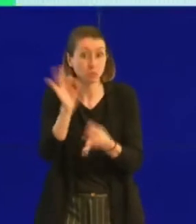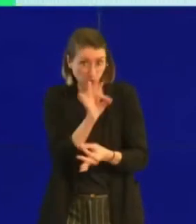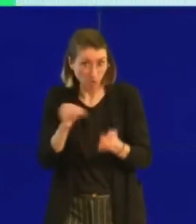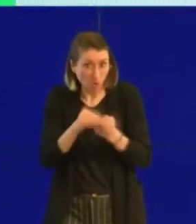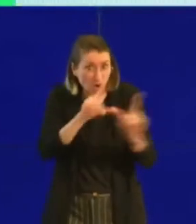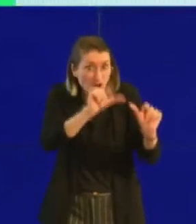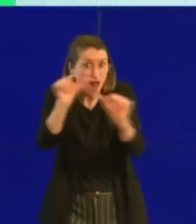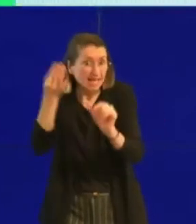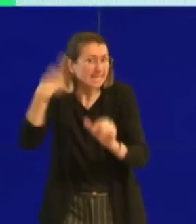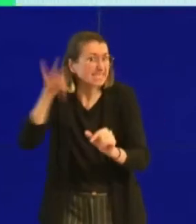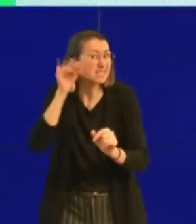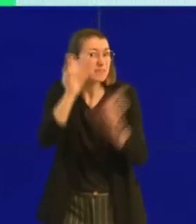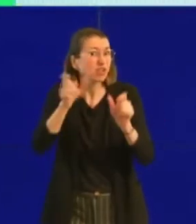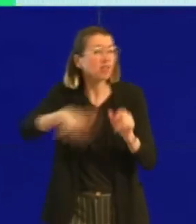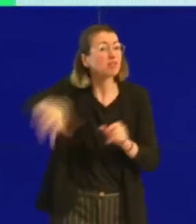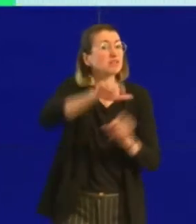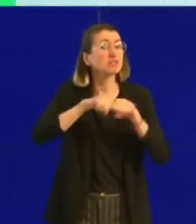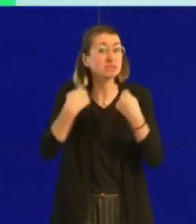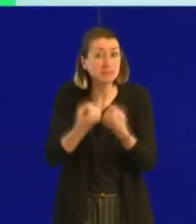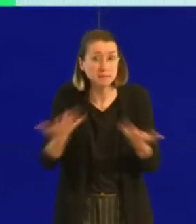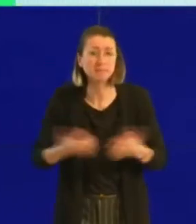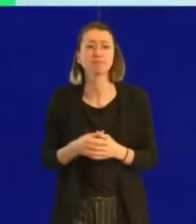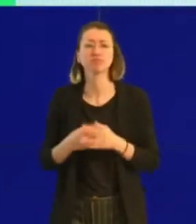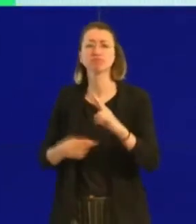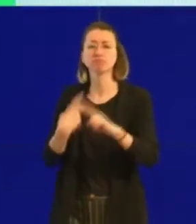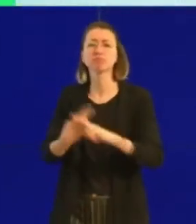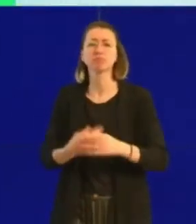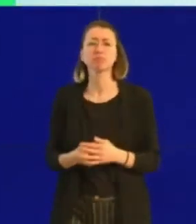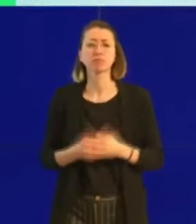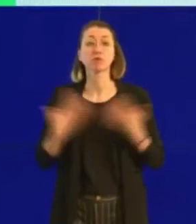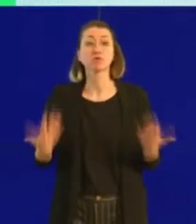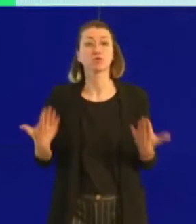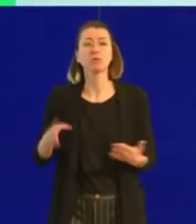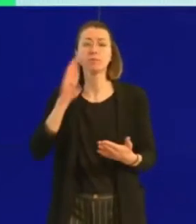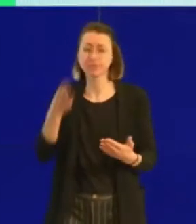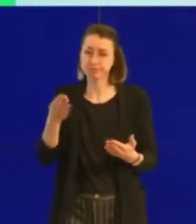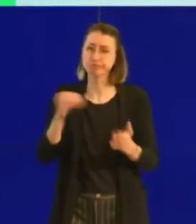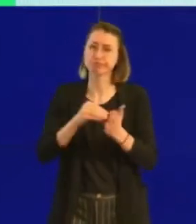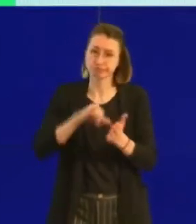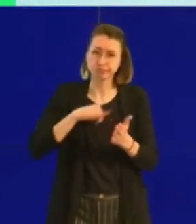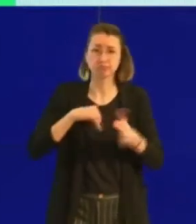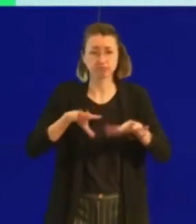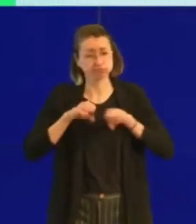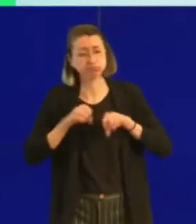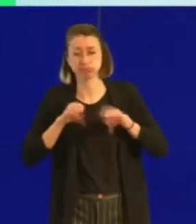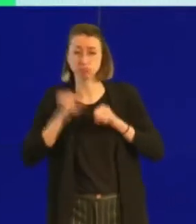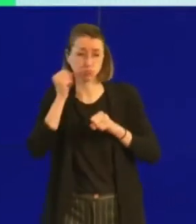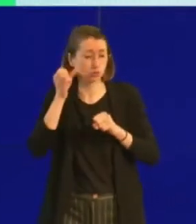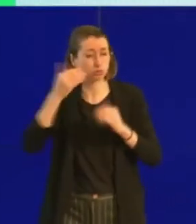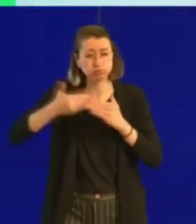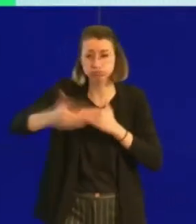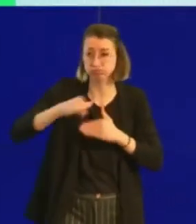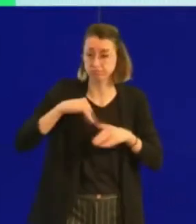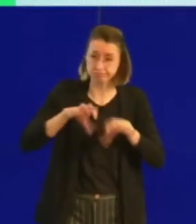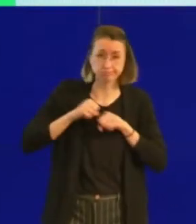Aujourd'hui en Belgique, il y a encore un certain nombre de nouvelles infections chaque jour. On est évidemment infecté